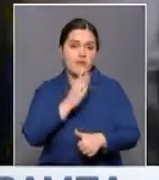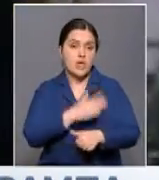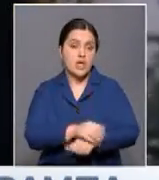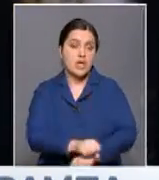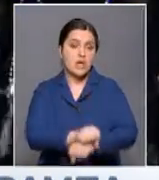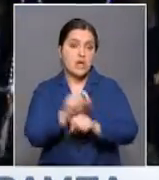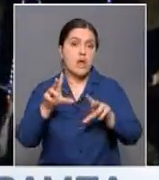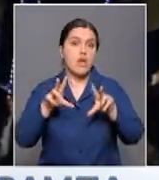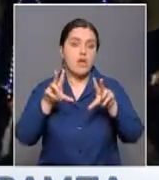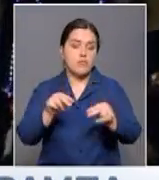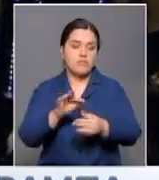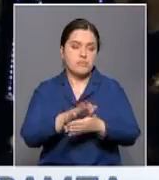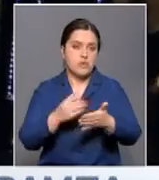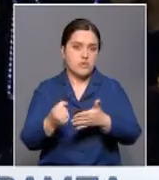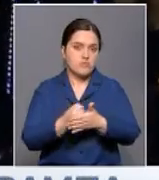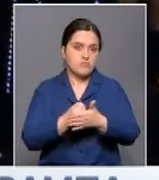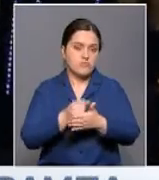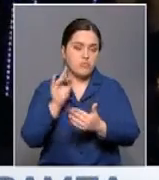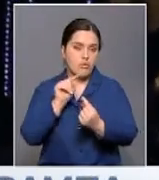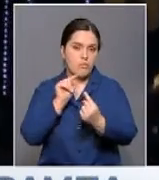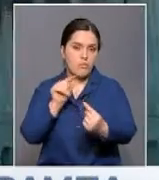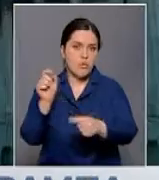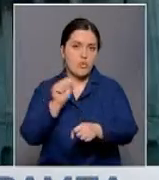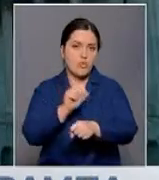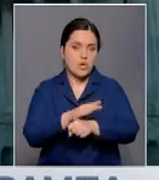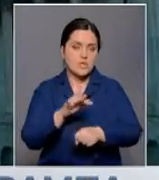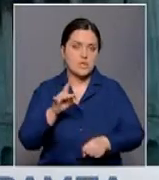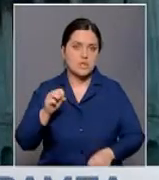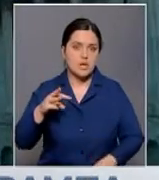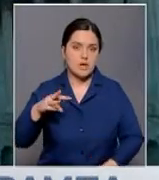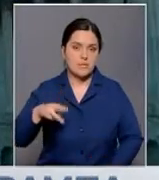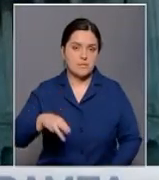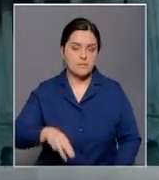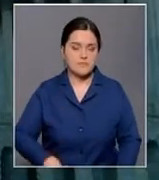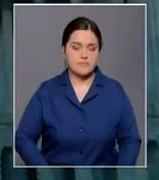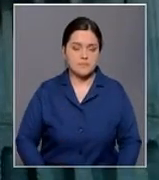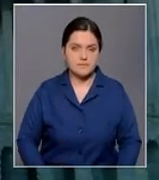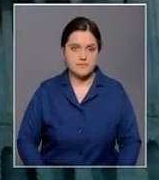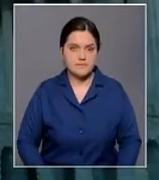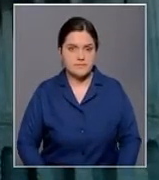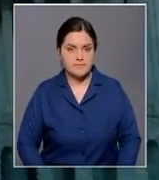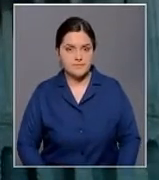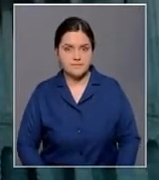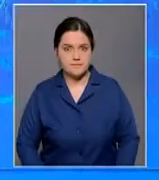пообещали продолжить борьбу против указа Трампа. Жадра Джазина, Хабар, 24.